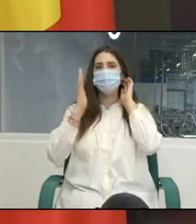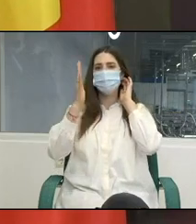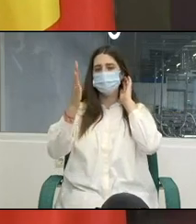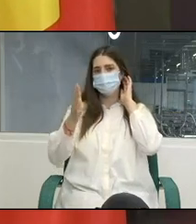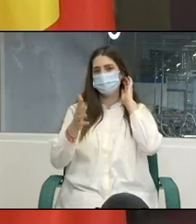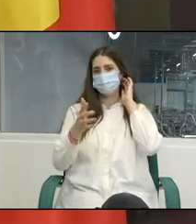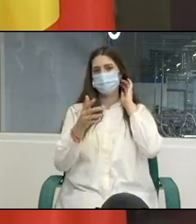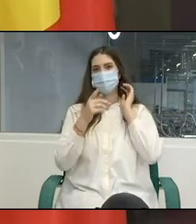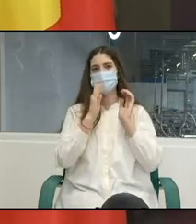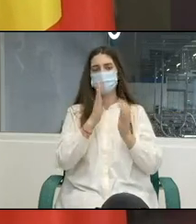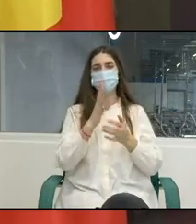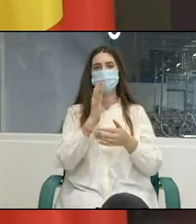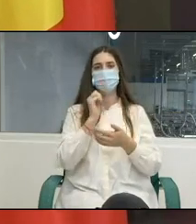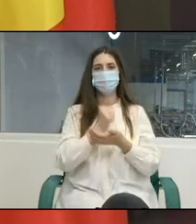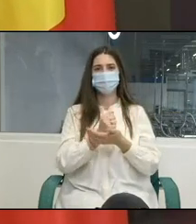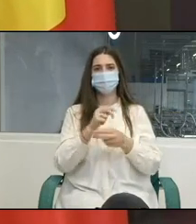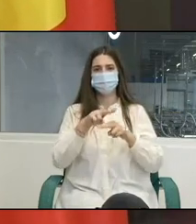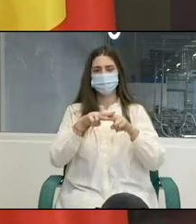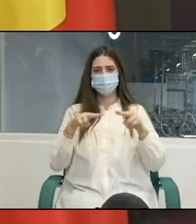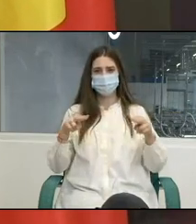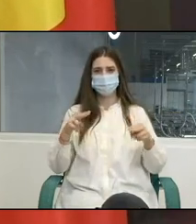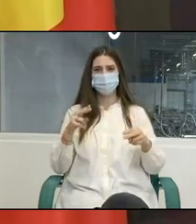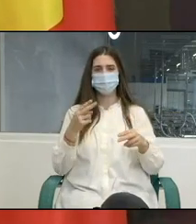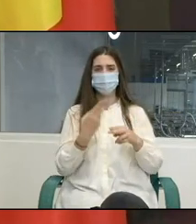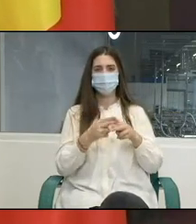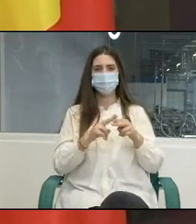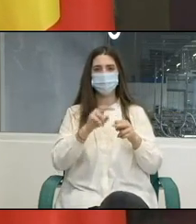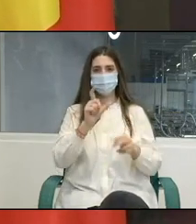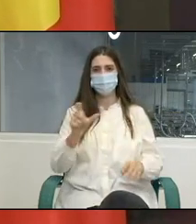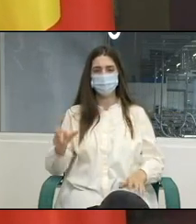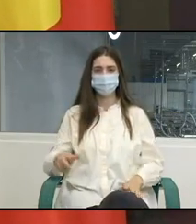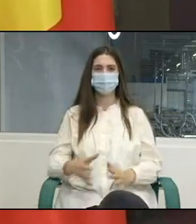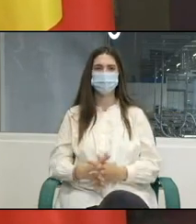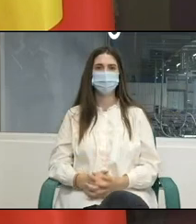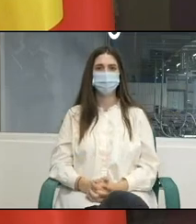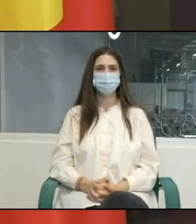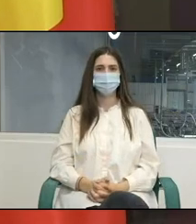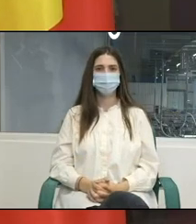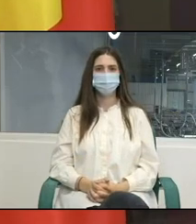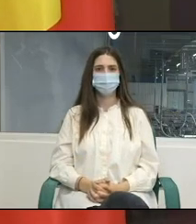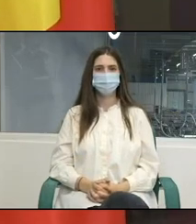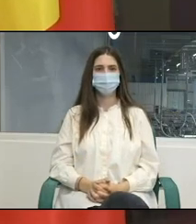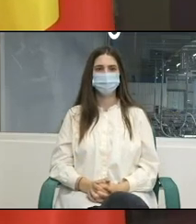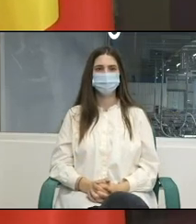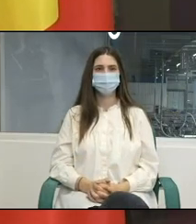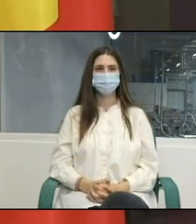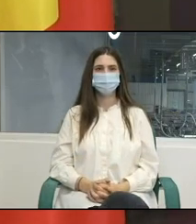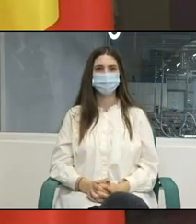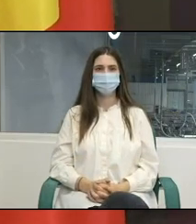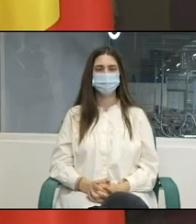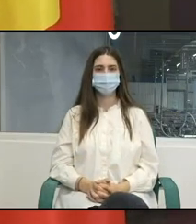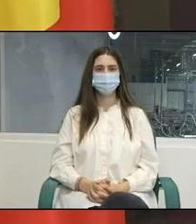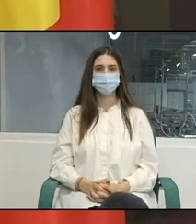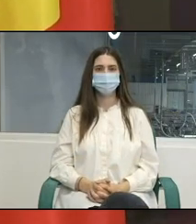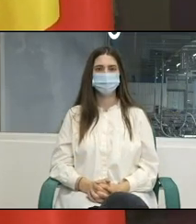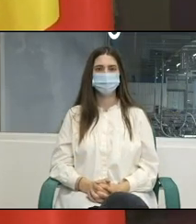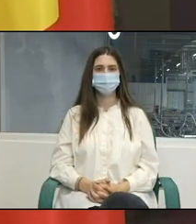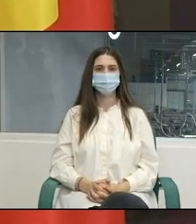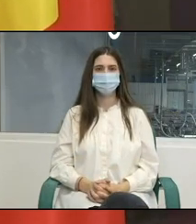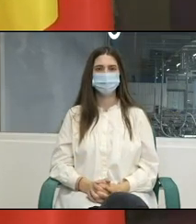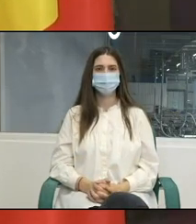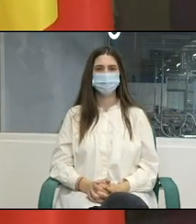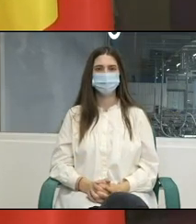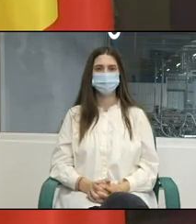mai multe resurse pentru a implementa acest program Poate l-aș ruga pe directorul Marcus